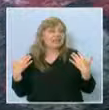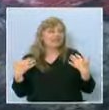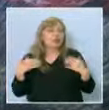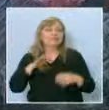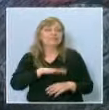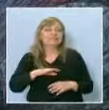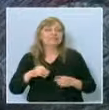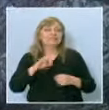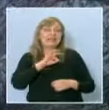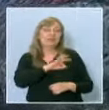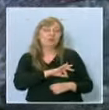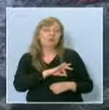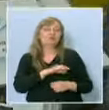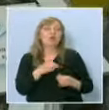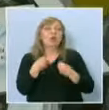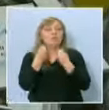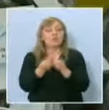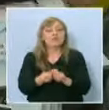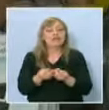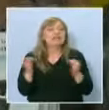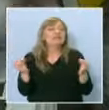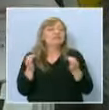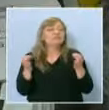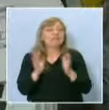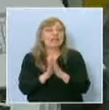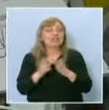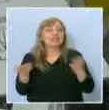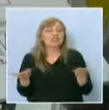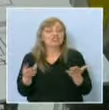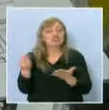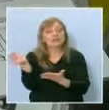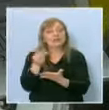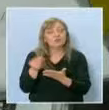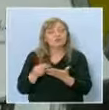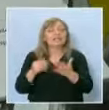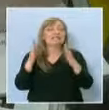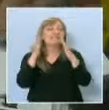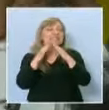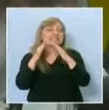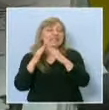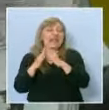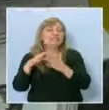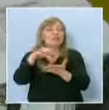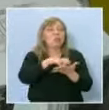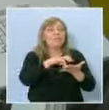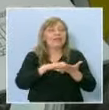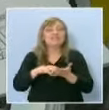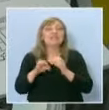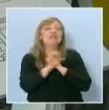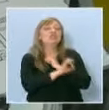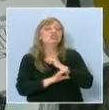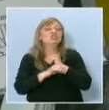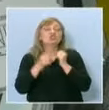подарък специална книжка, направена от екипа на градината с иллюстрации на сградите и обектите, с историята за тях и